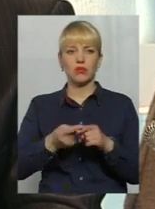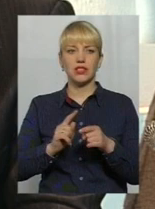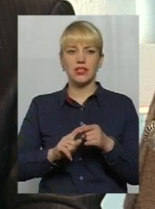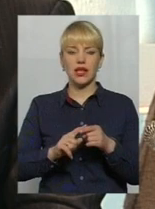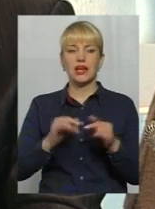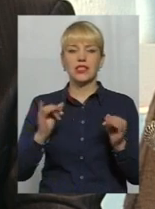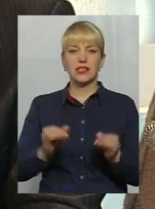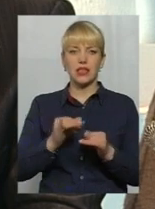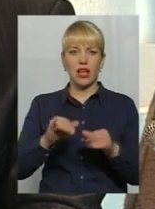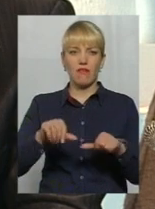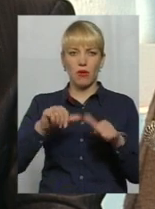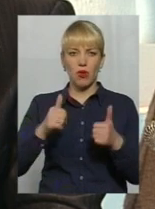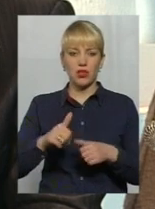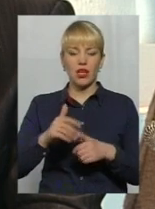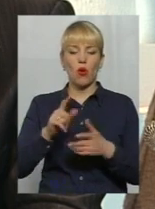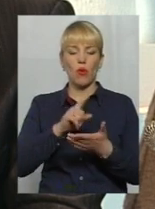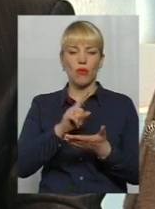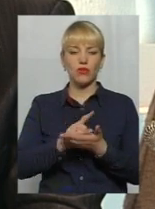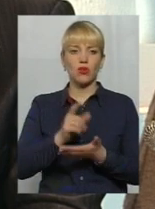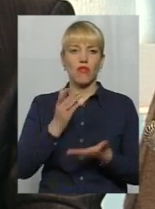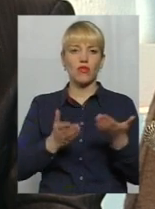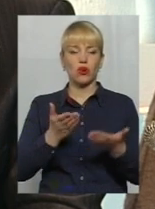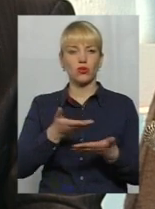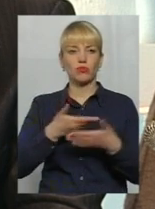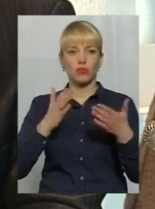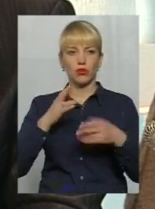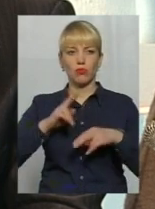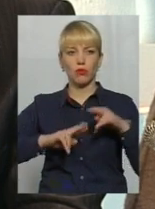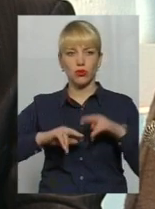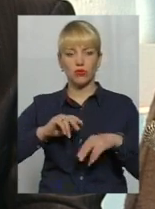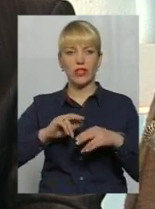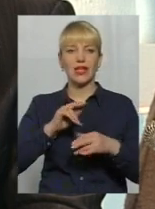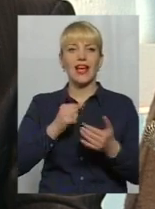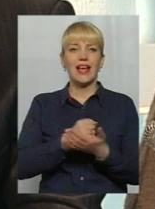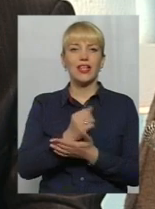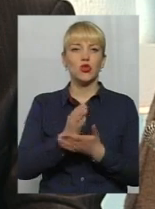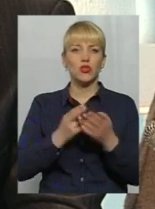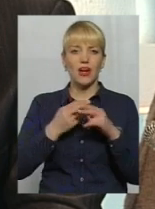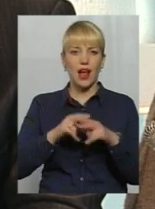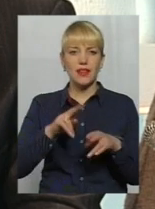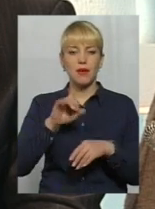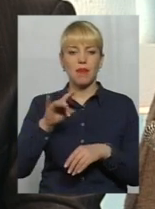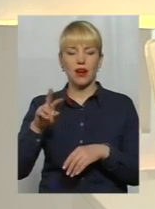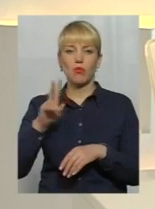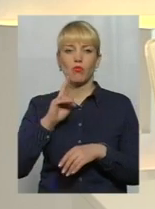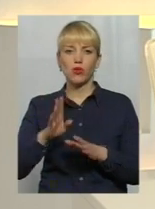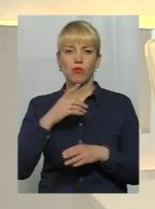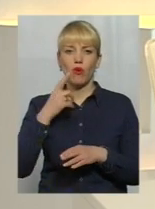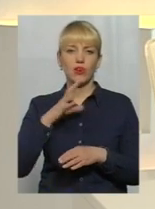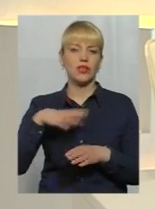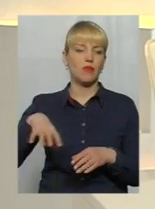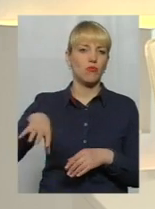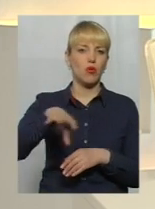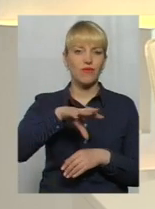і цікава модель. Обов'язково, якщо ми будемо будувати індустріальний парк, ми будемо говорити про всі комунікації для того, щоб він